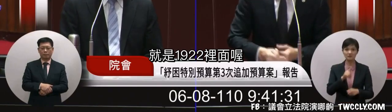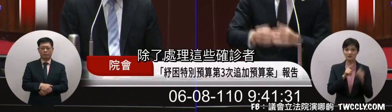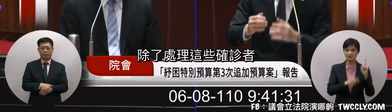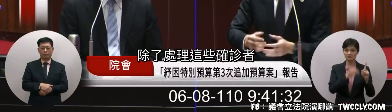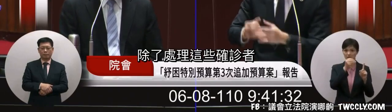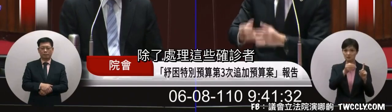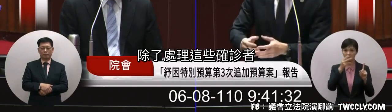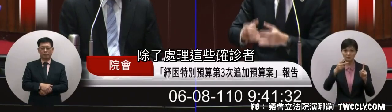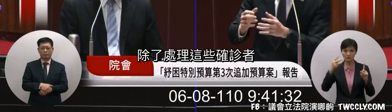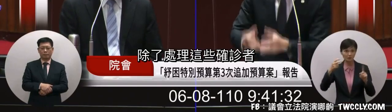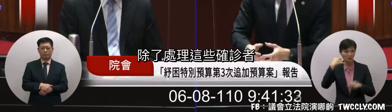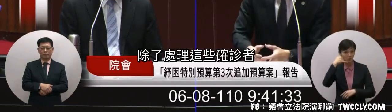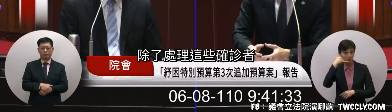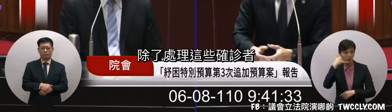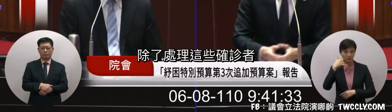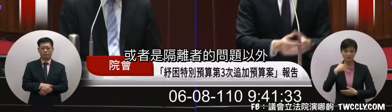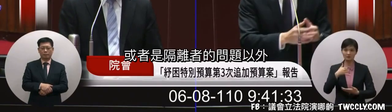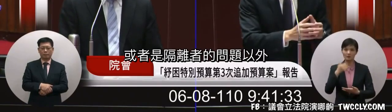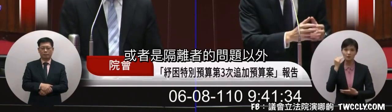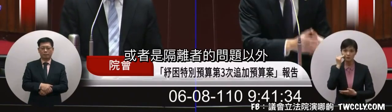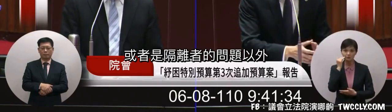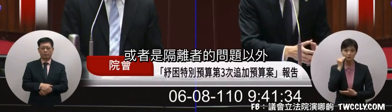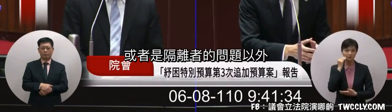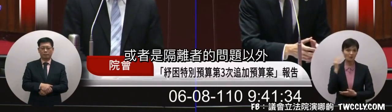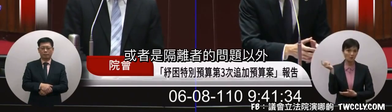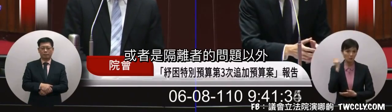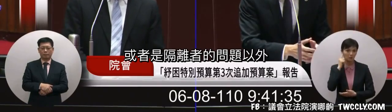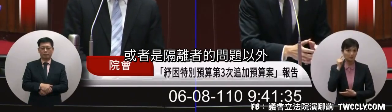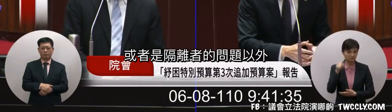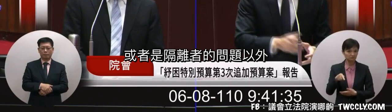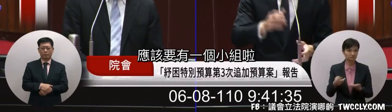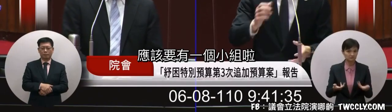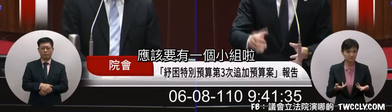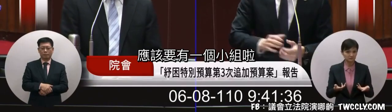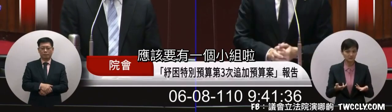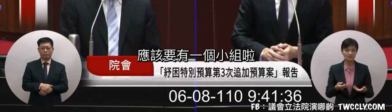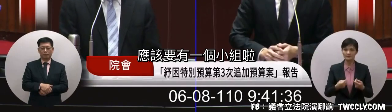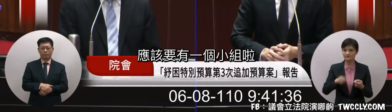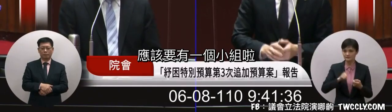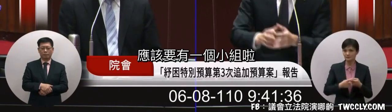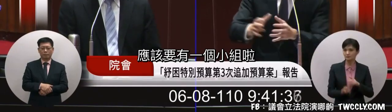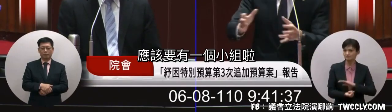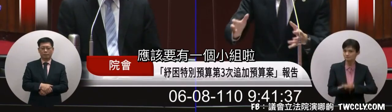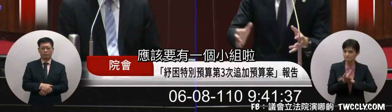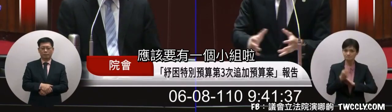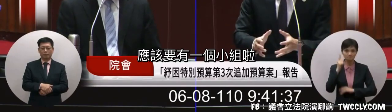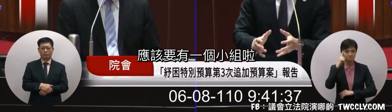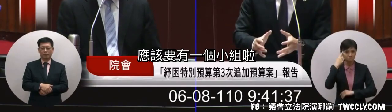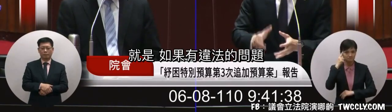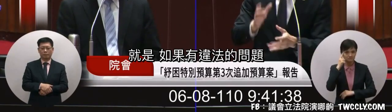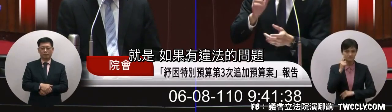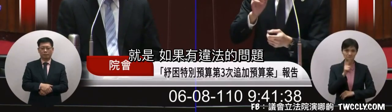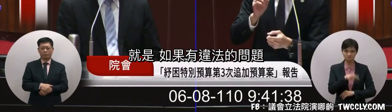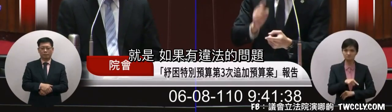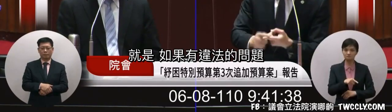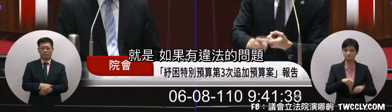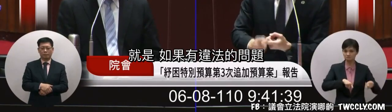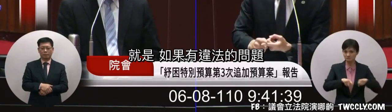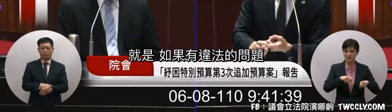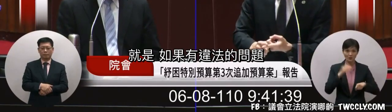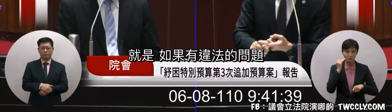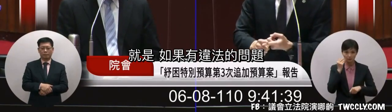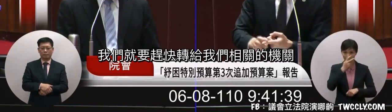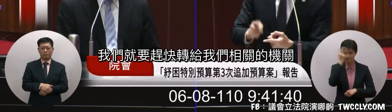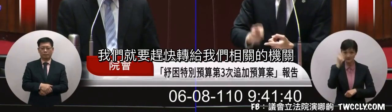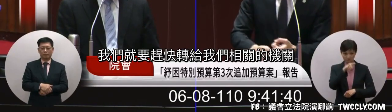裡面除了處理這些比較真正那是說隔離這些問題以外應該要有一個一個小組就是如果有違